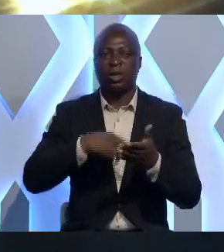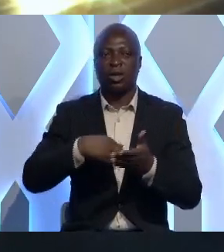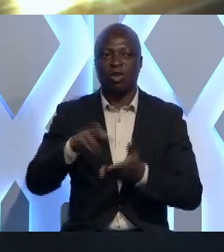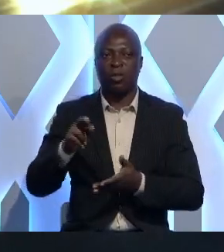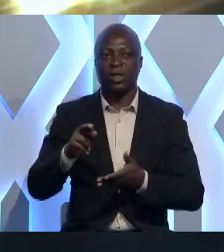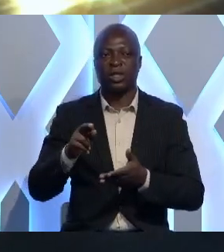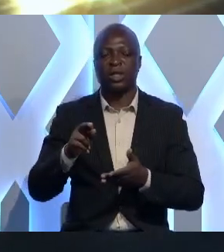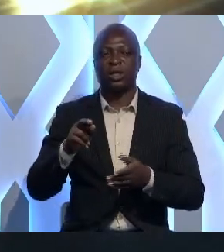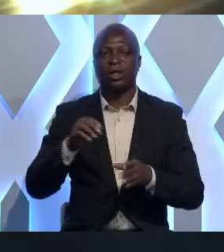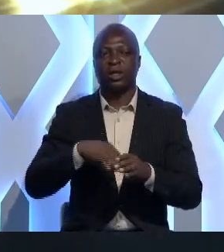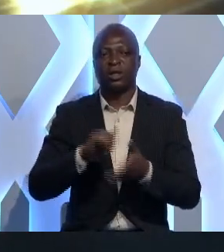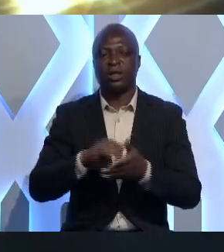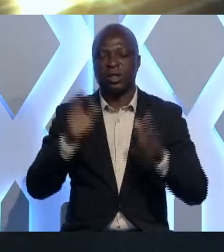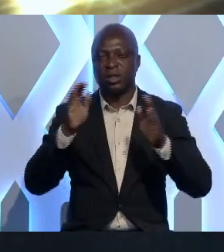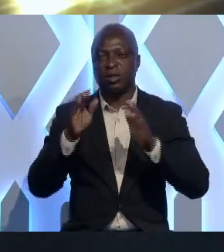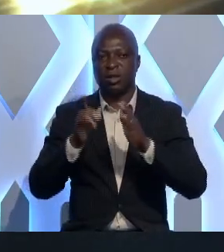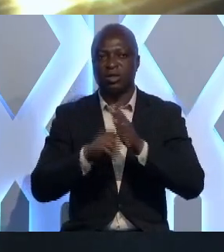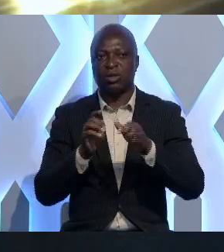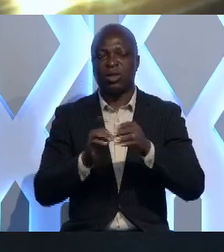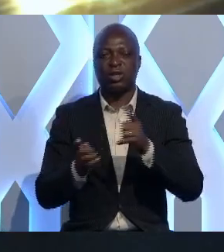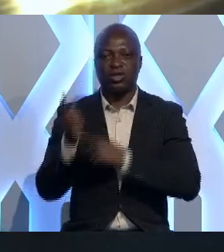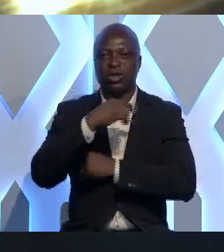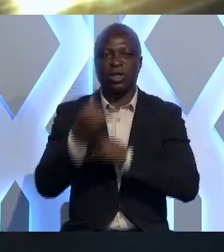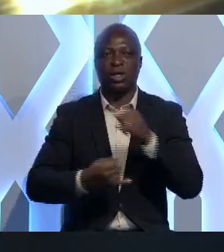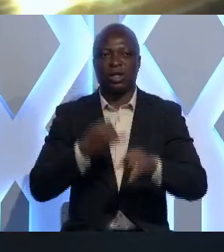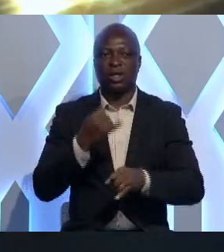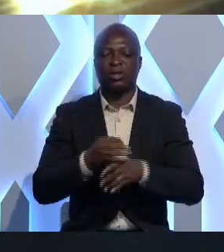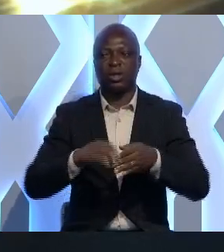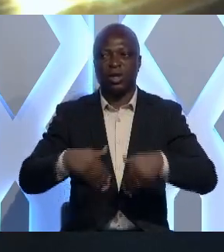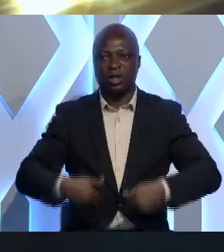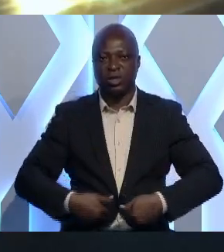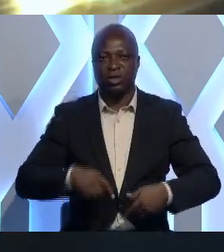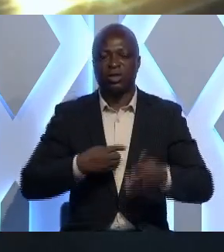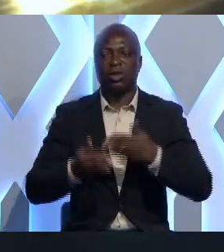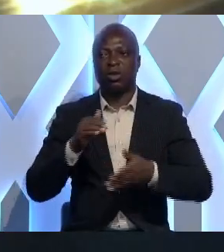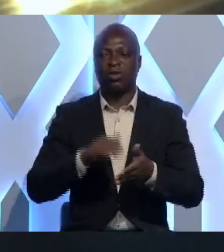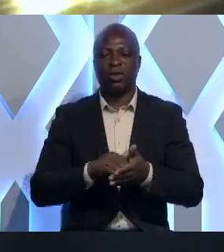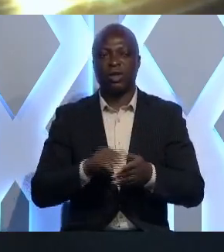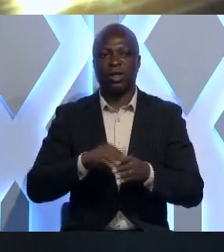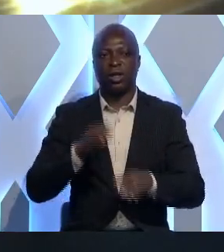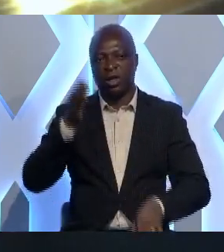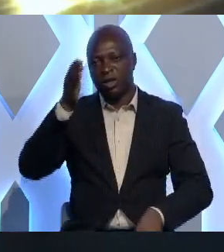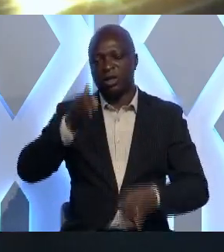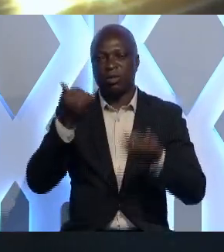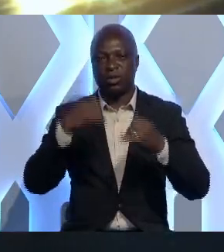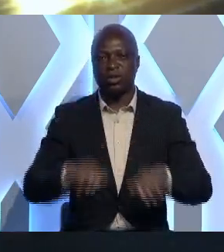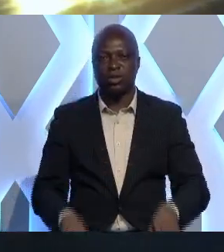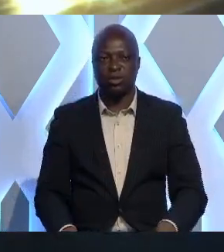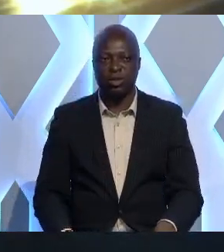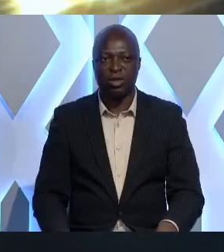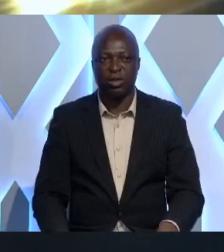toujours durant cette célébration de la journée internationale de la jeunesse. Nous y reviendrons dans nos prochaines éditions.